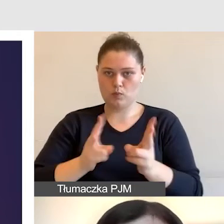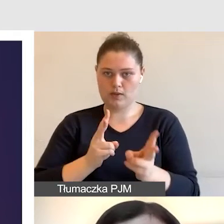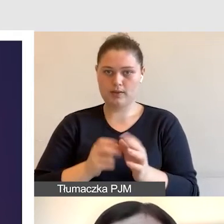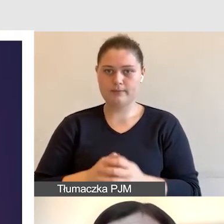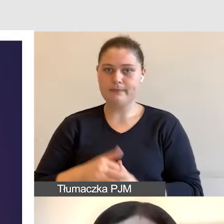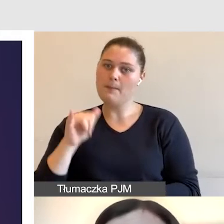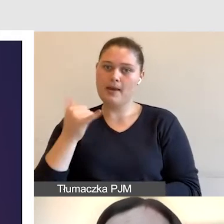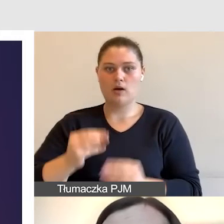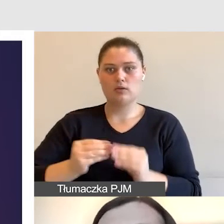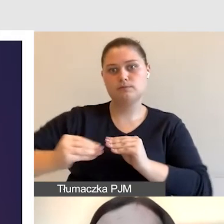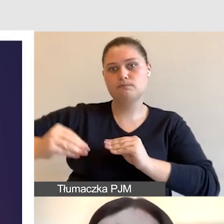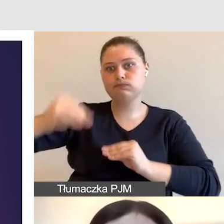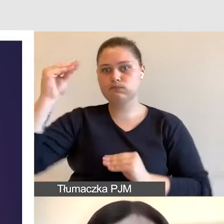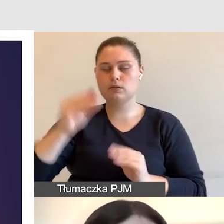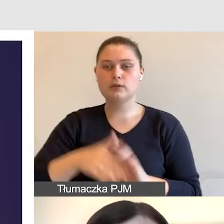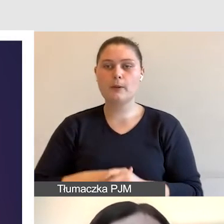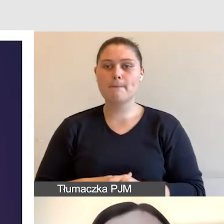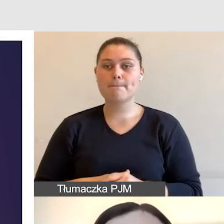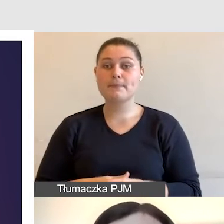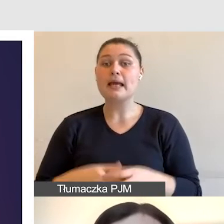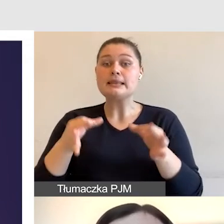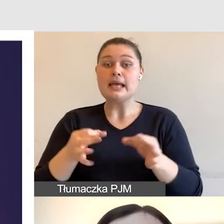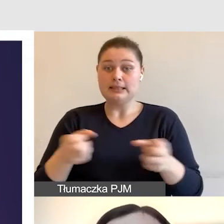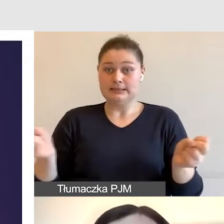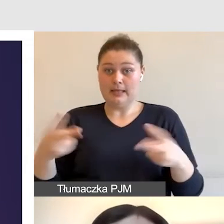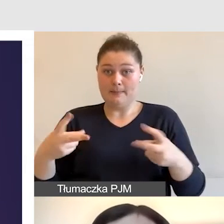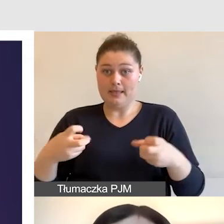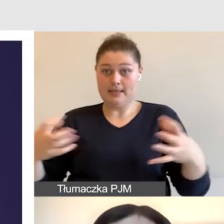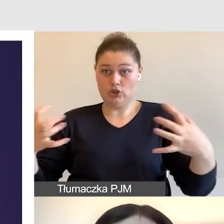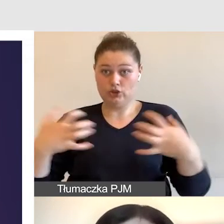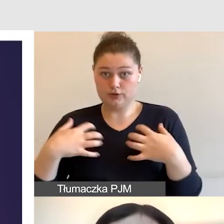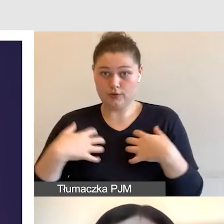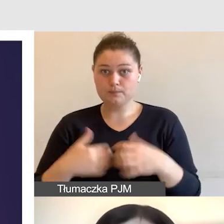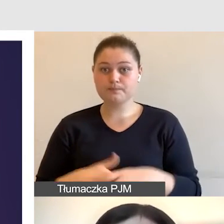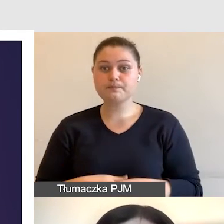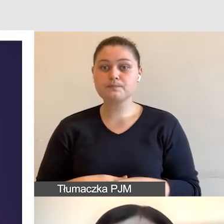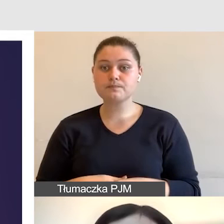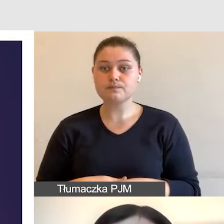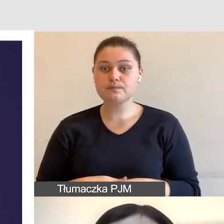Teraz kilka słów o napisach na żywo. Zoom jako jedna z